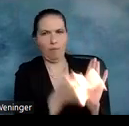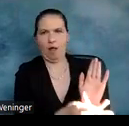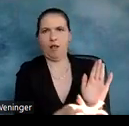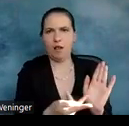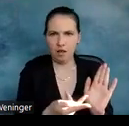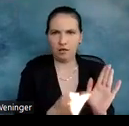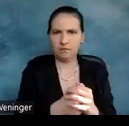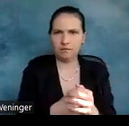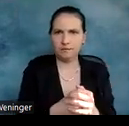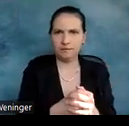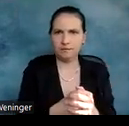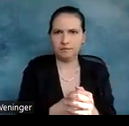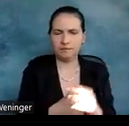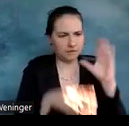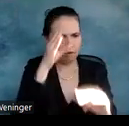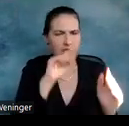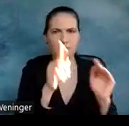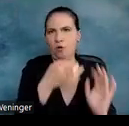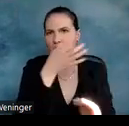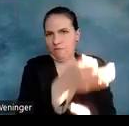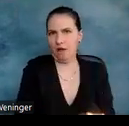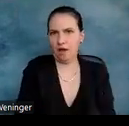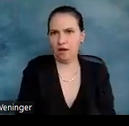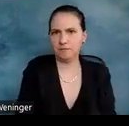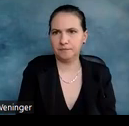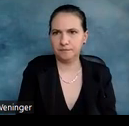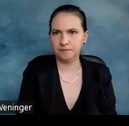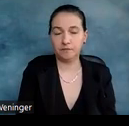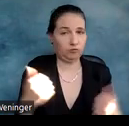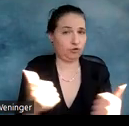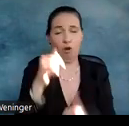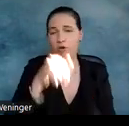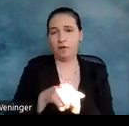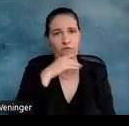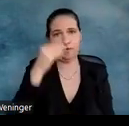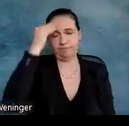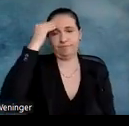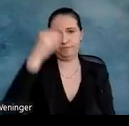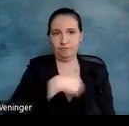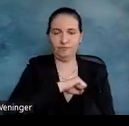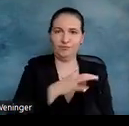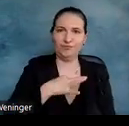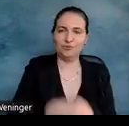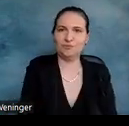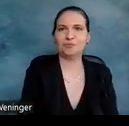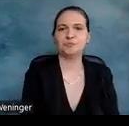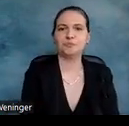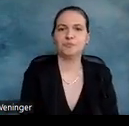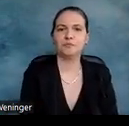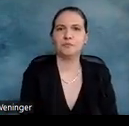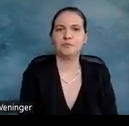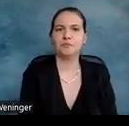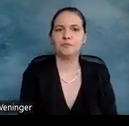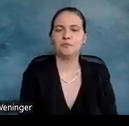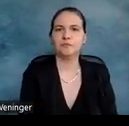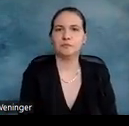diese Welt, diese Wahrnehmung auch dazu. Also total klasse für mich heute. Also größtes Problem